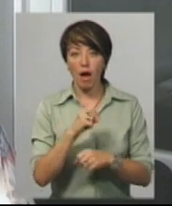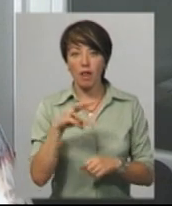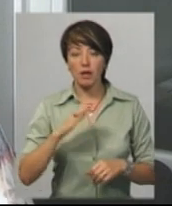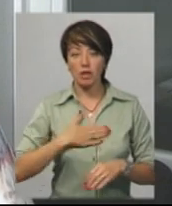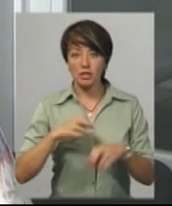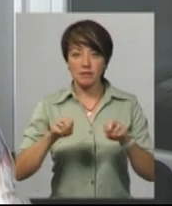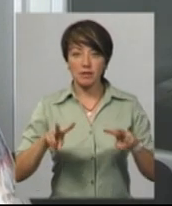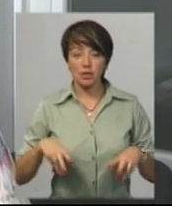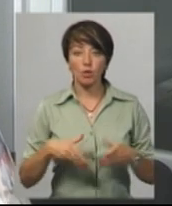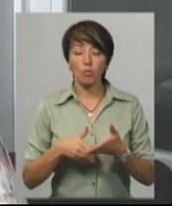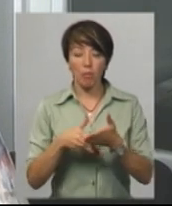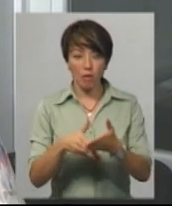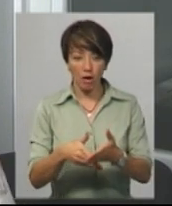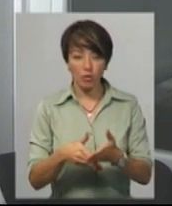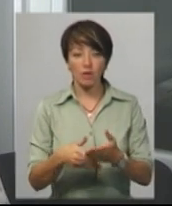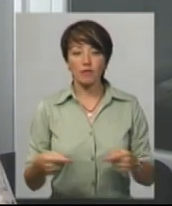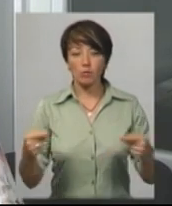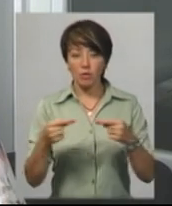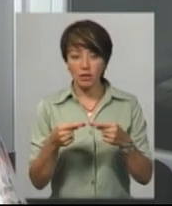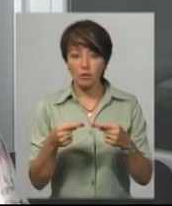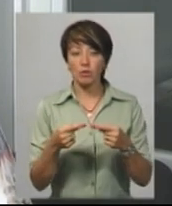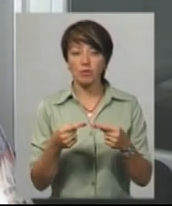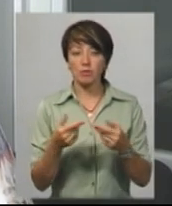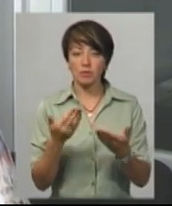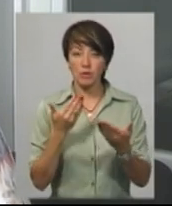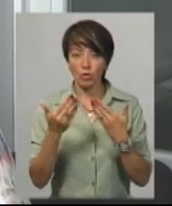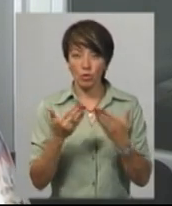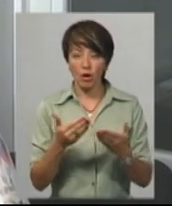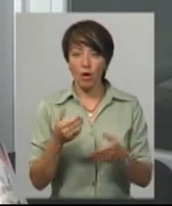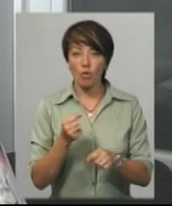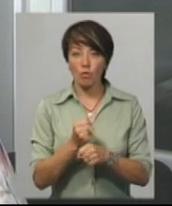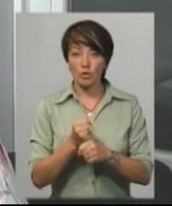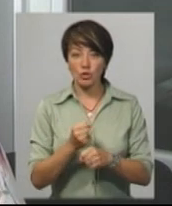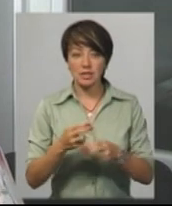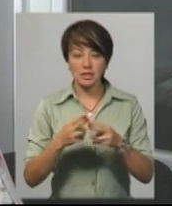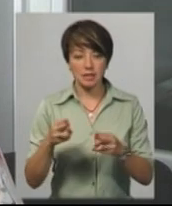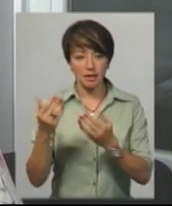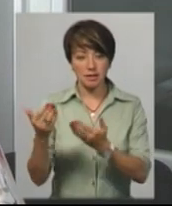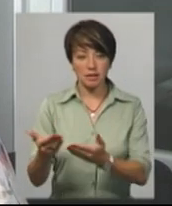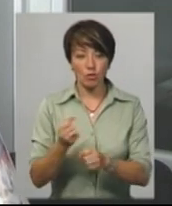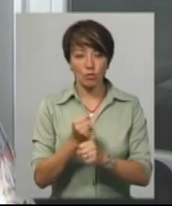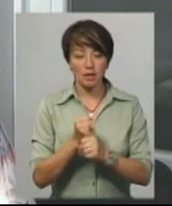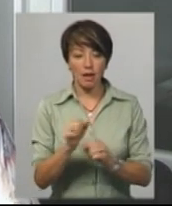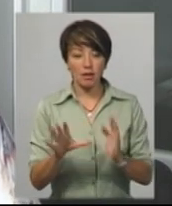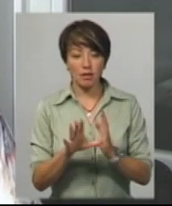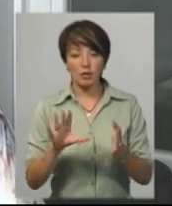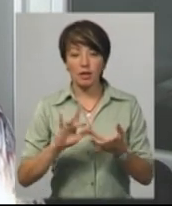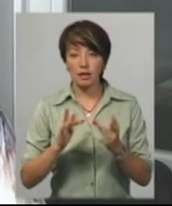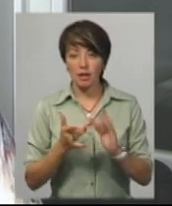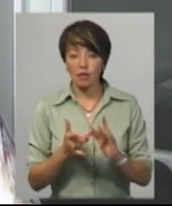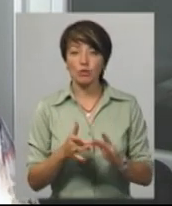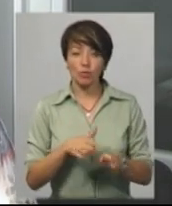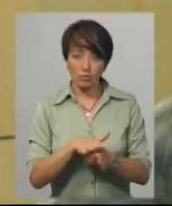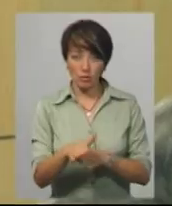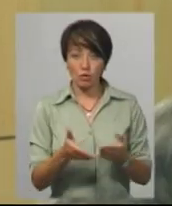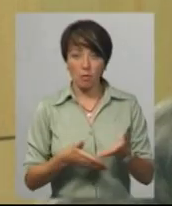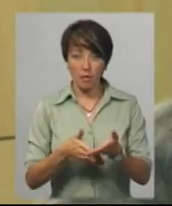фахівці здійснюють допомогу. Відповідно, підходимо до робочої станції, яка окремо виділена саме для мережі з вебпорталом, і допомагаємо з'яснити